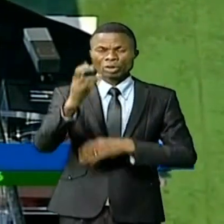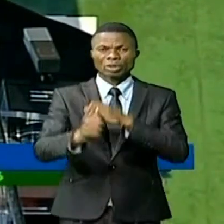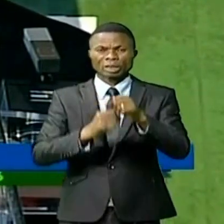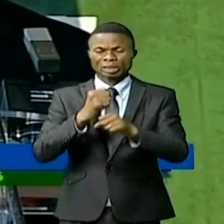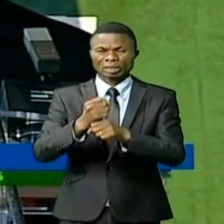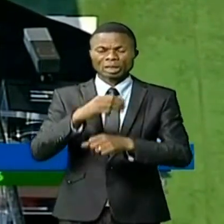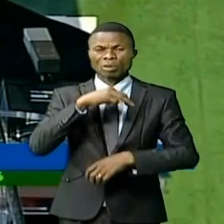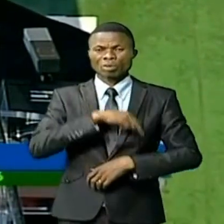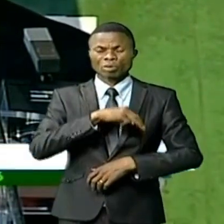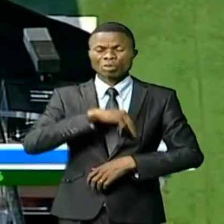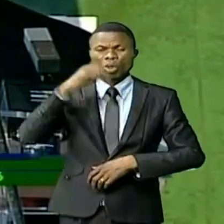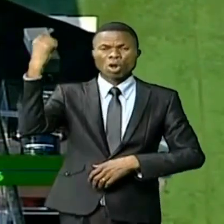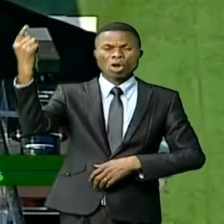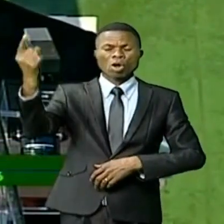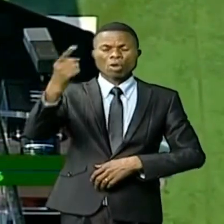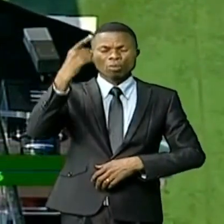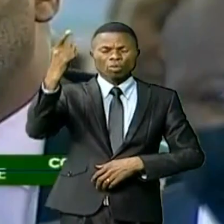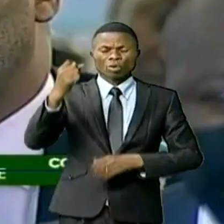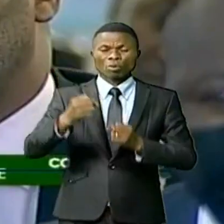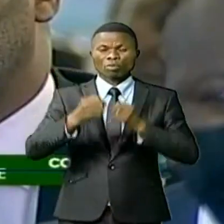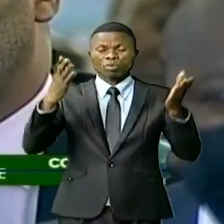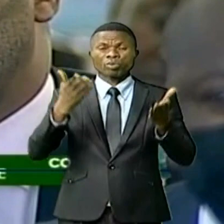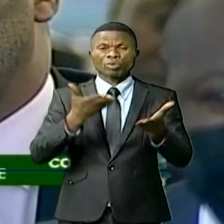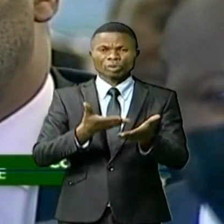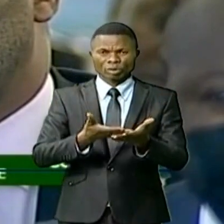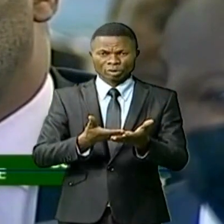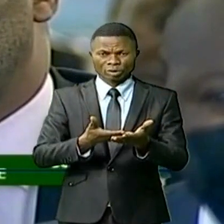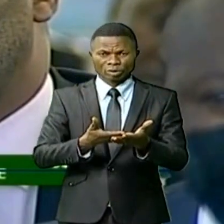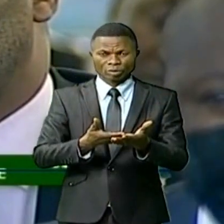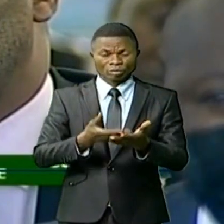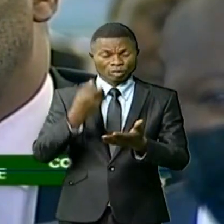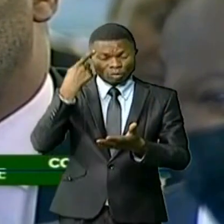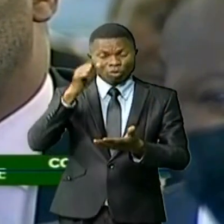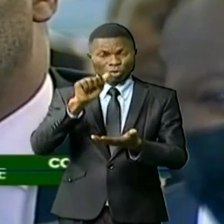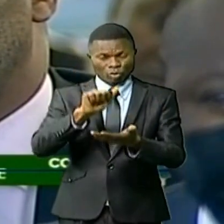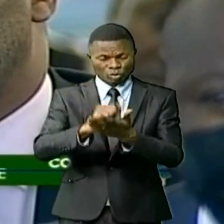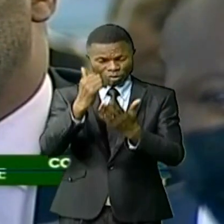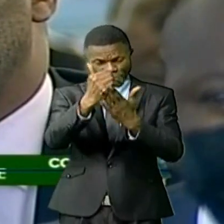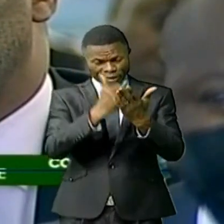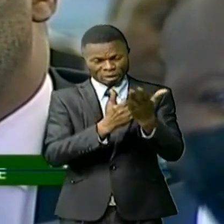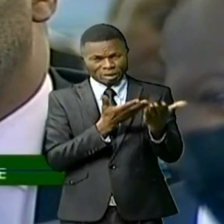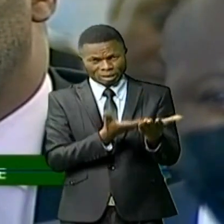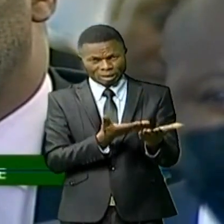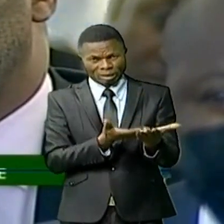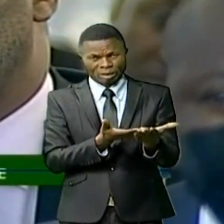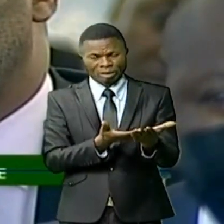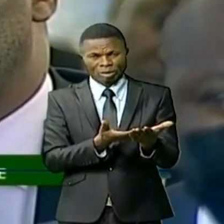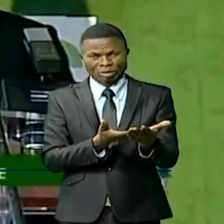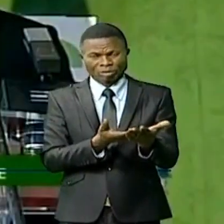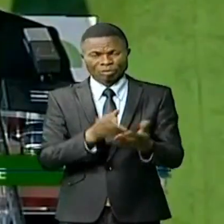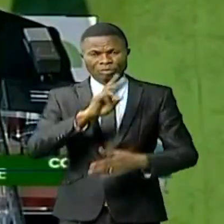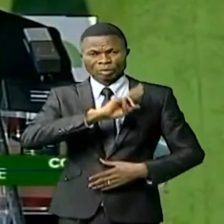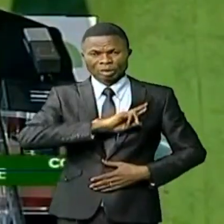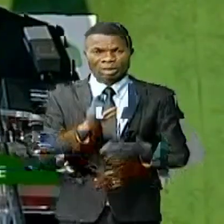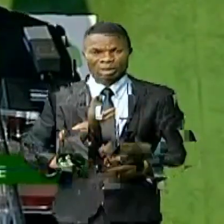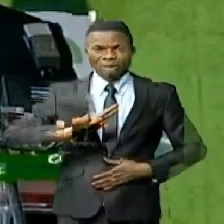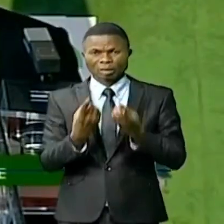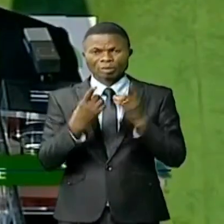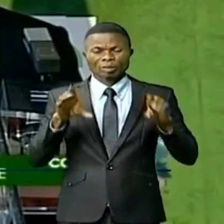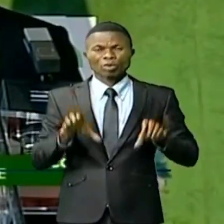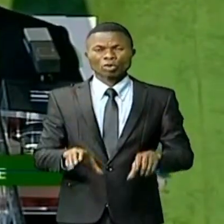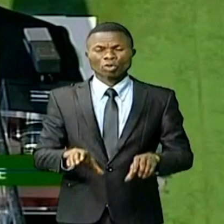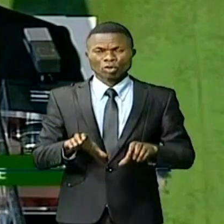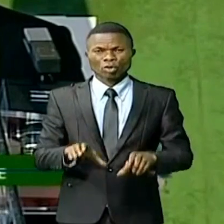mondiales de gaz à effet de serre. Au regard de ceux qui précèdent, la République démocratique du Congo